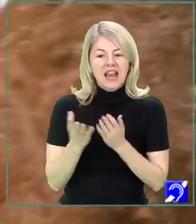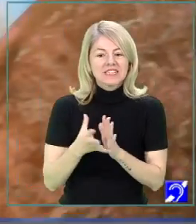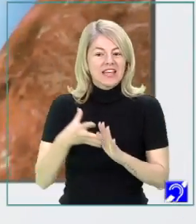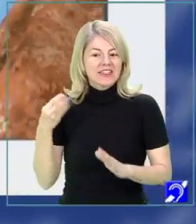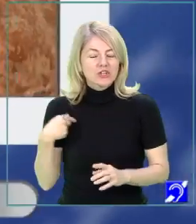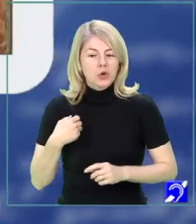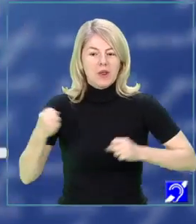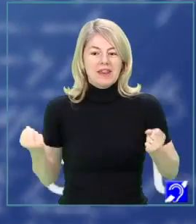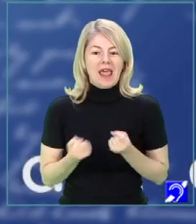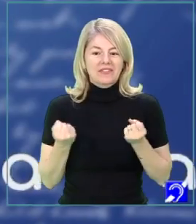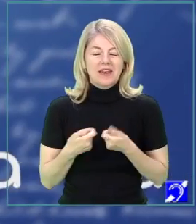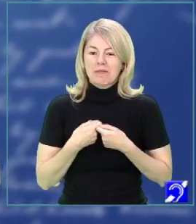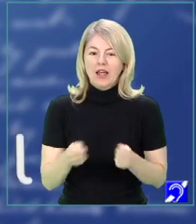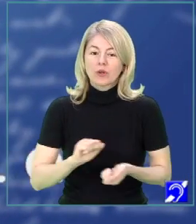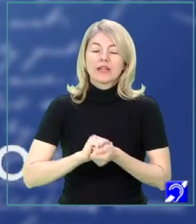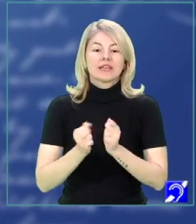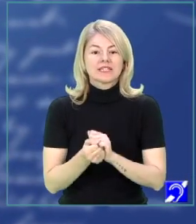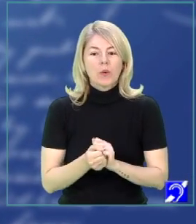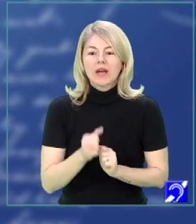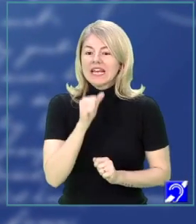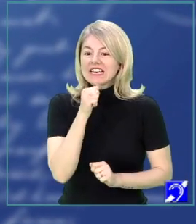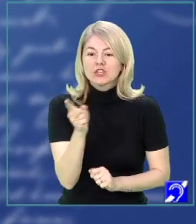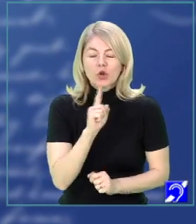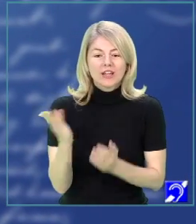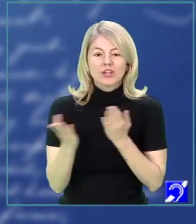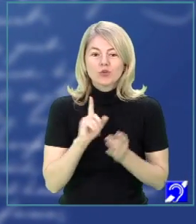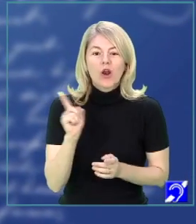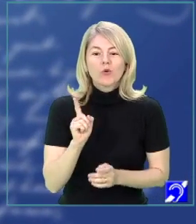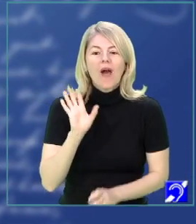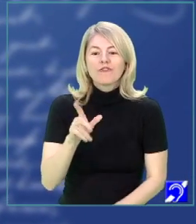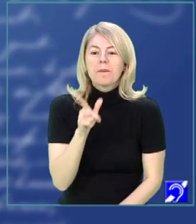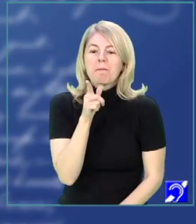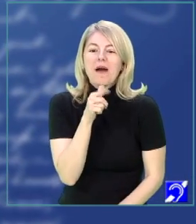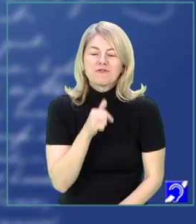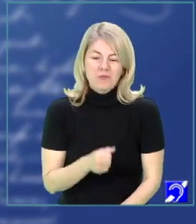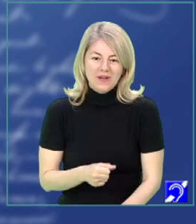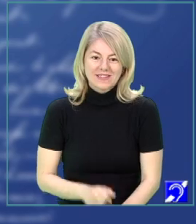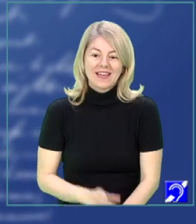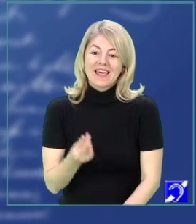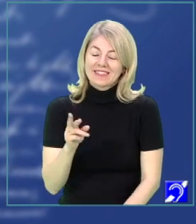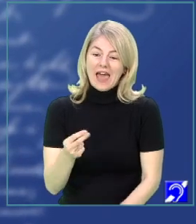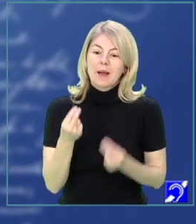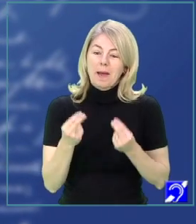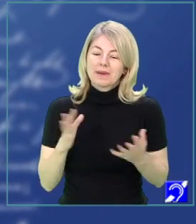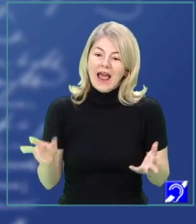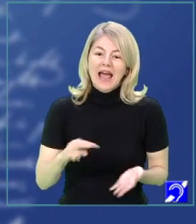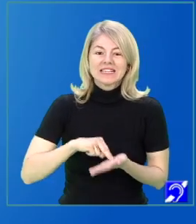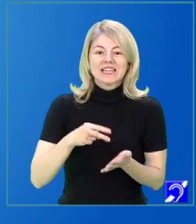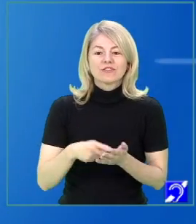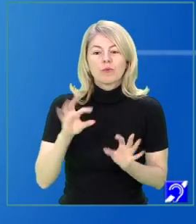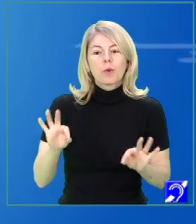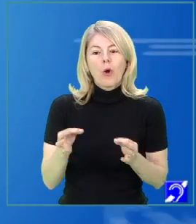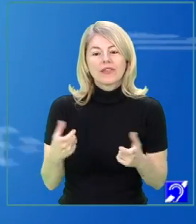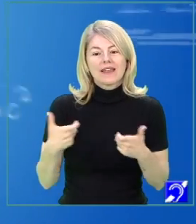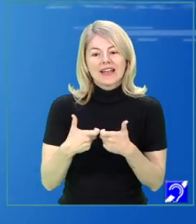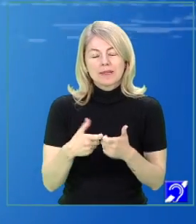noi ne antrenăm la toate. Sau, niciodată școala nu fu mai frumoasă. Dar, mai bine, hai să rezolvăm un model